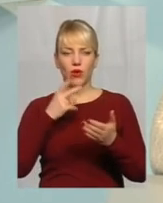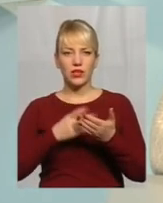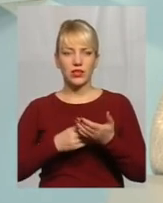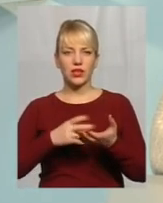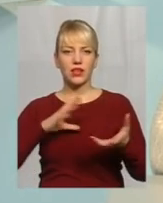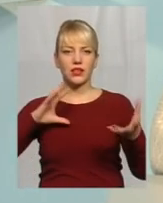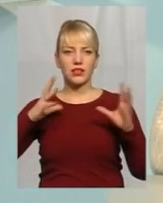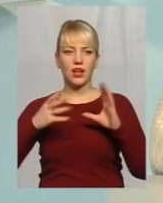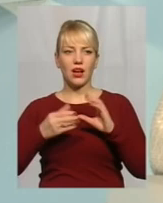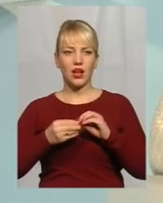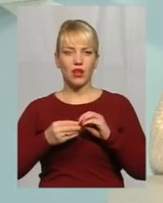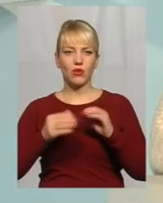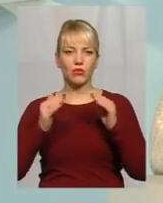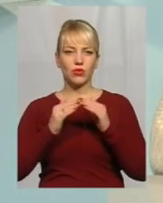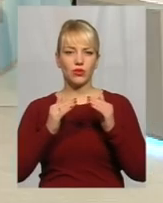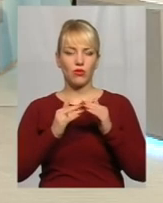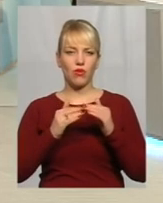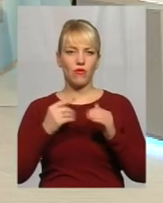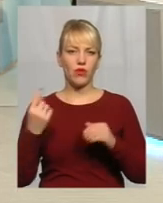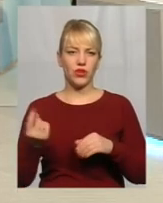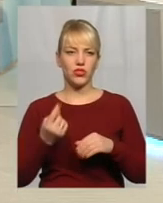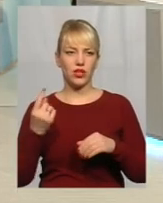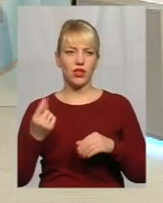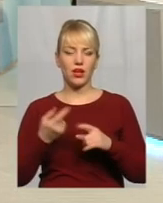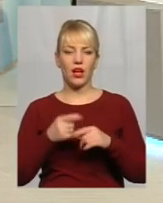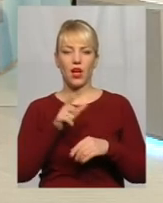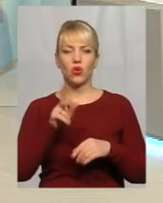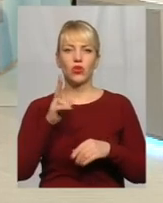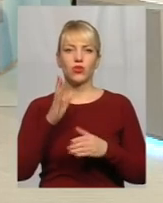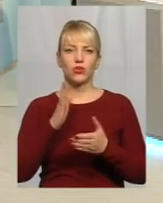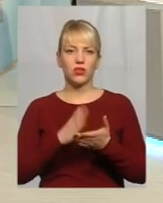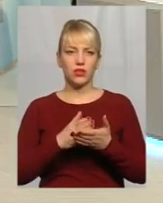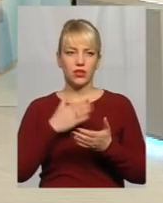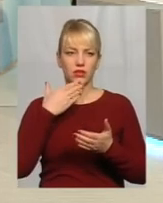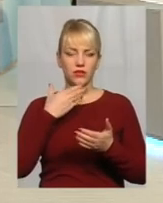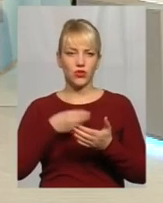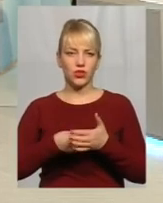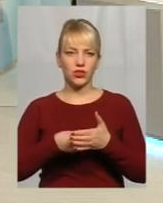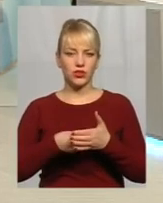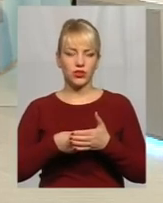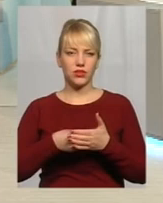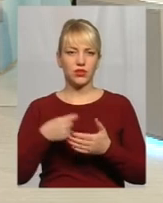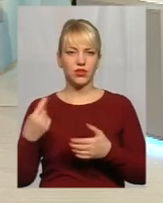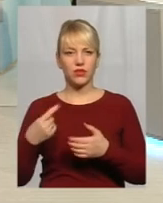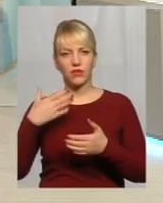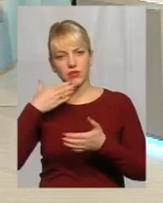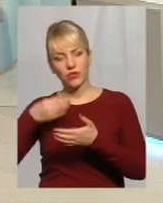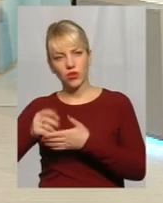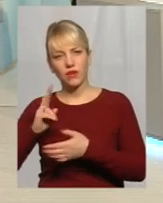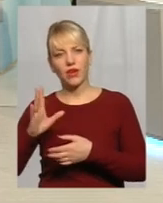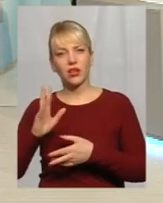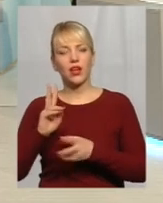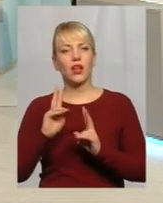лічильника А ті люди, які мають вже лічильники у квартирі? Ті люди, які мають